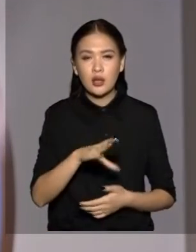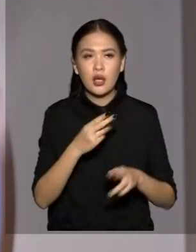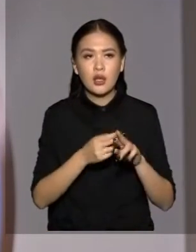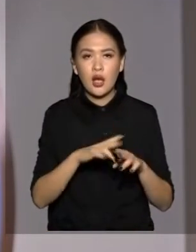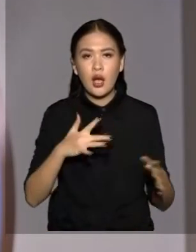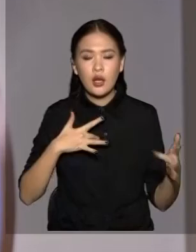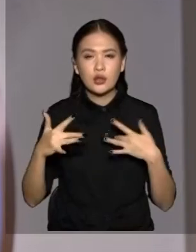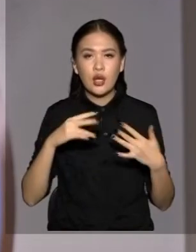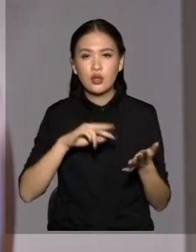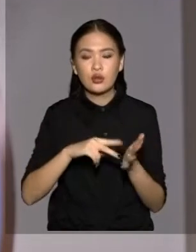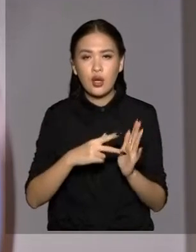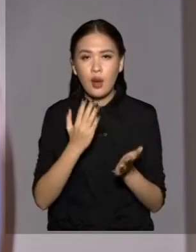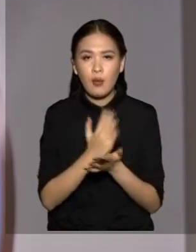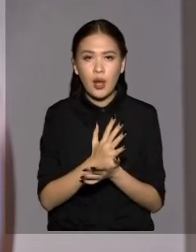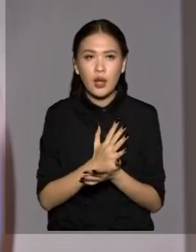концерттері жоспарланған, мастер-кластары жоспарланған.